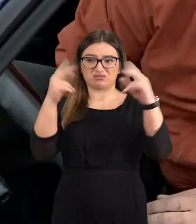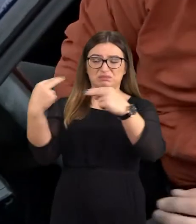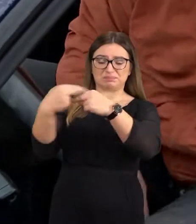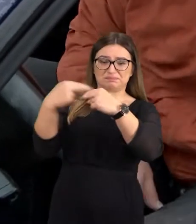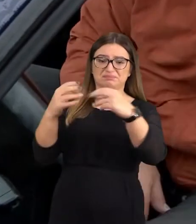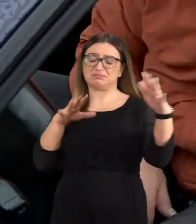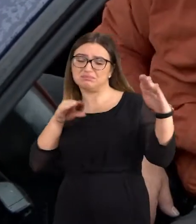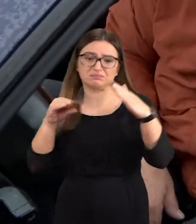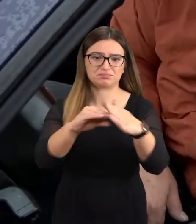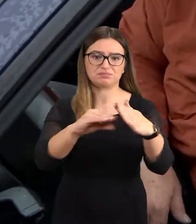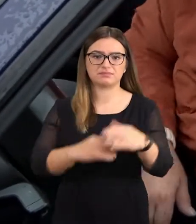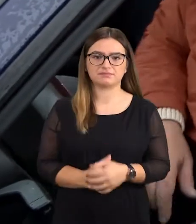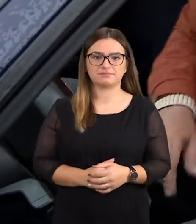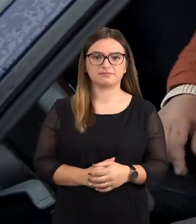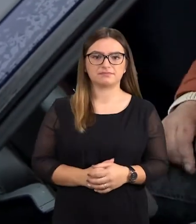Tai atvažiavau.